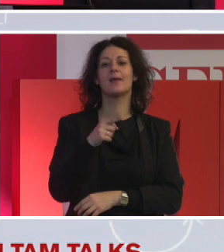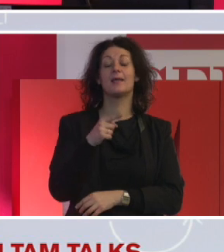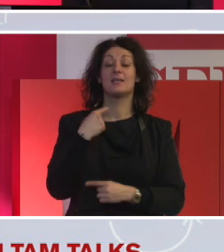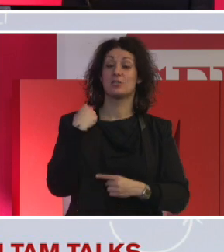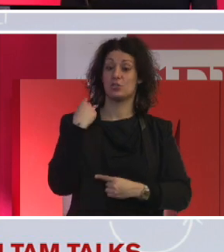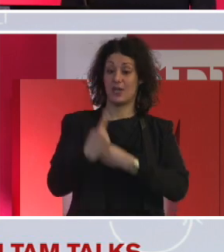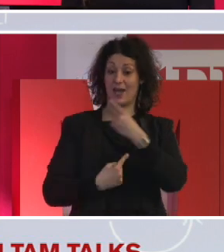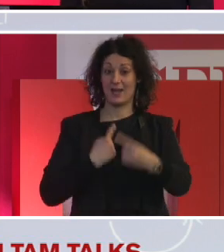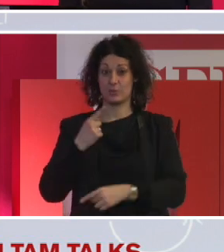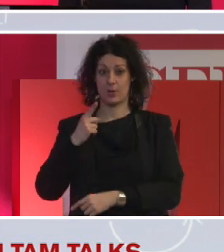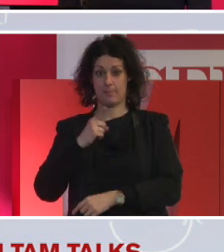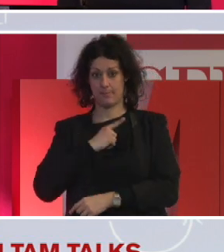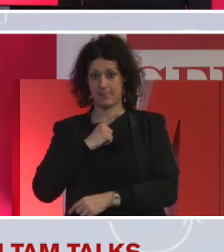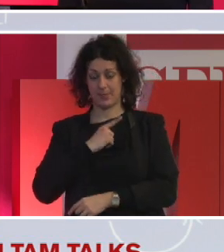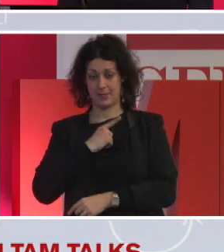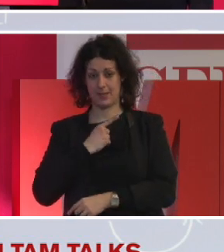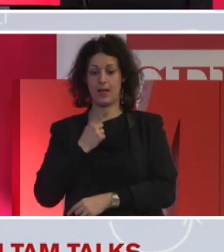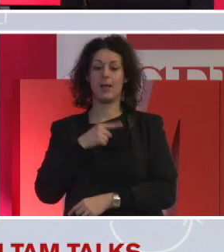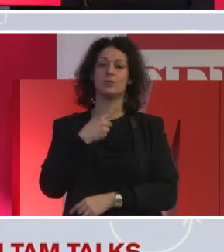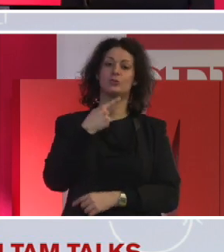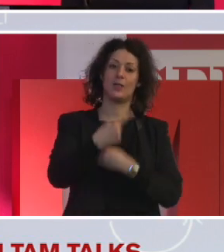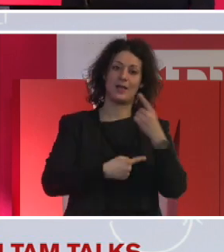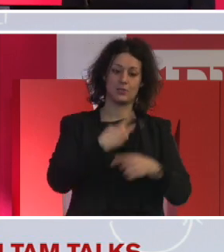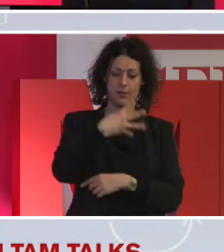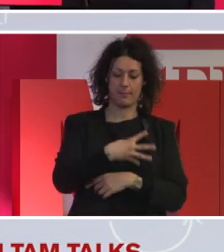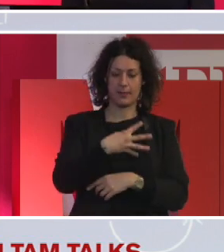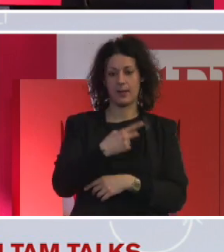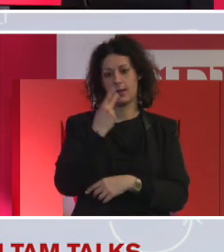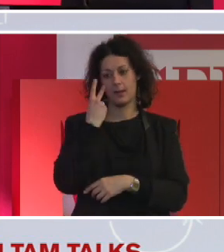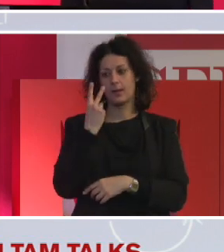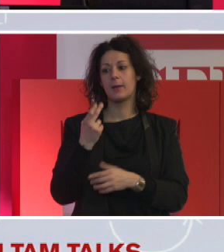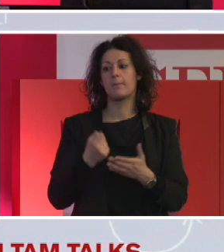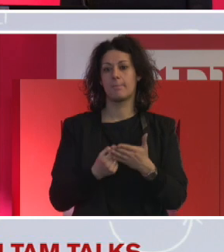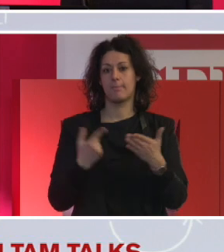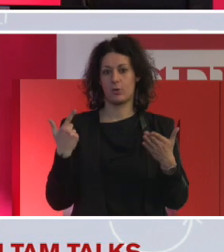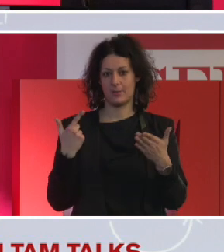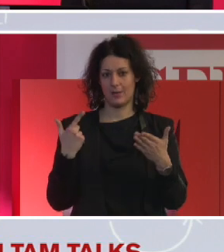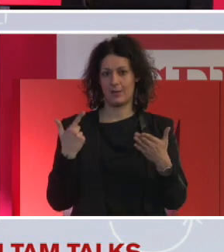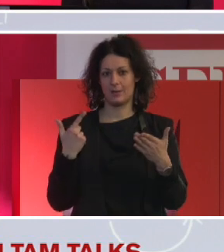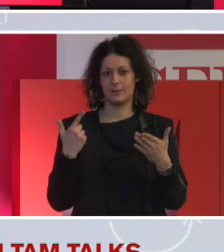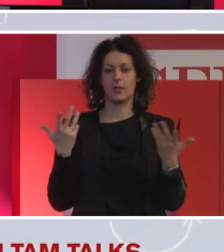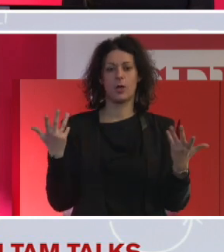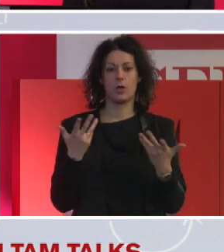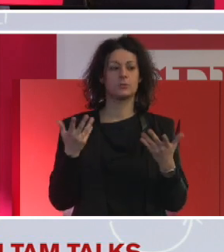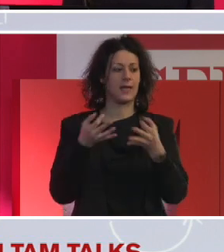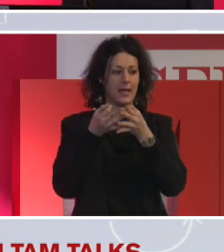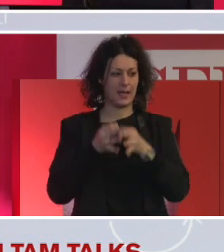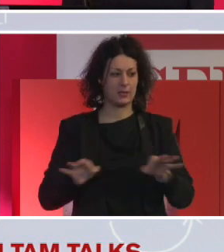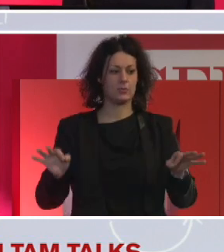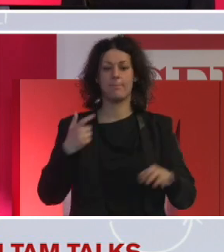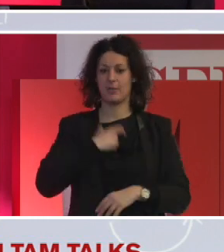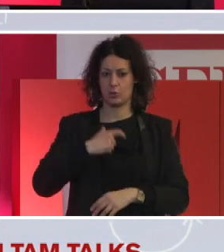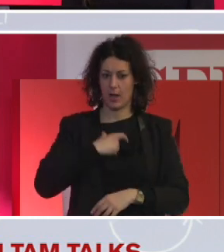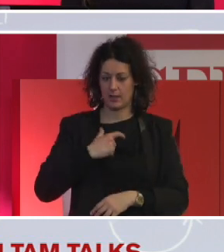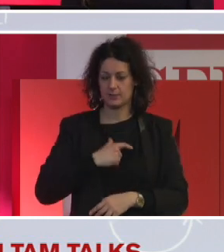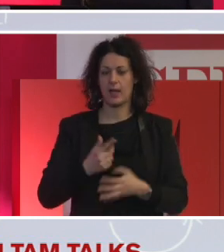generazione, la mia generazione, quella dei millennials, importantissima, chiaramente più per i millennials, l'educazione, anche questo, secondo loro,